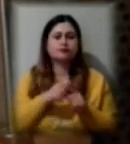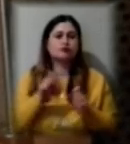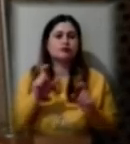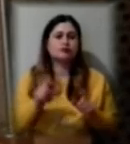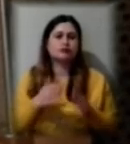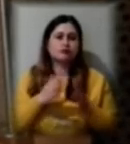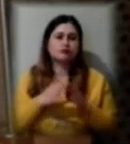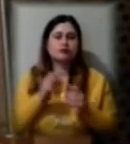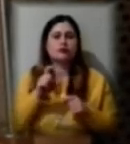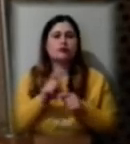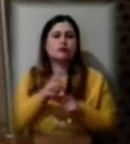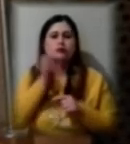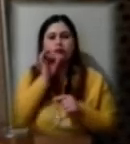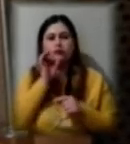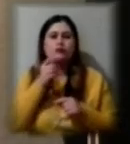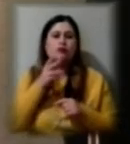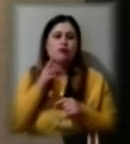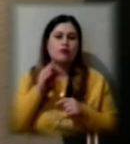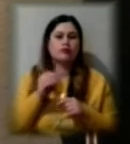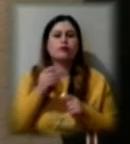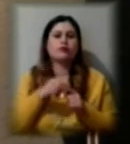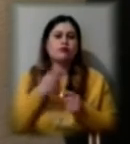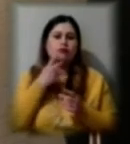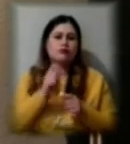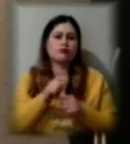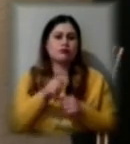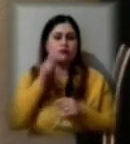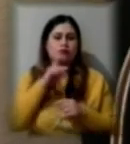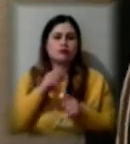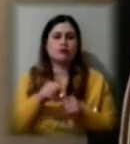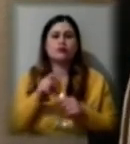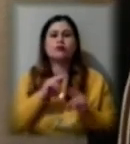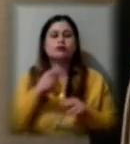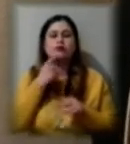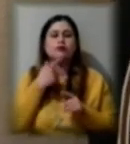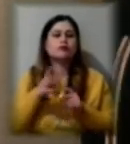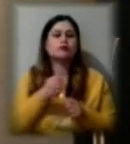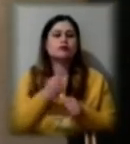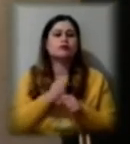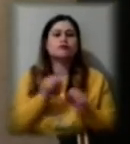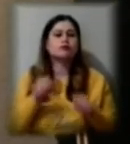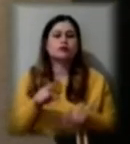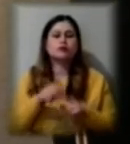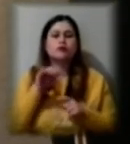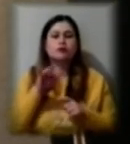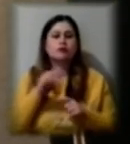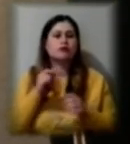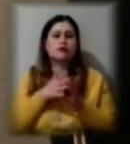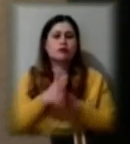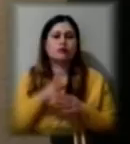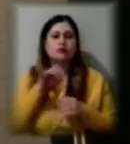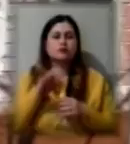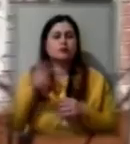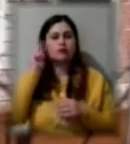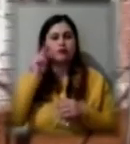кави, виконувати завдання з української мови. Педагоги кажуть, роблять усе можливе, щоб карантин не вплинув на процес навчання і діти